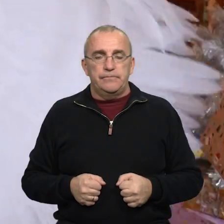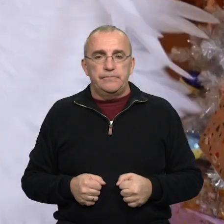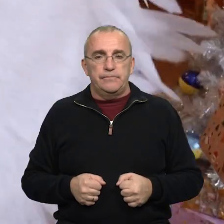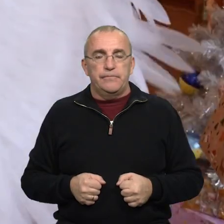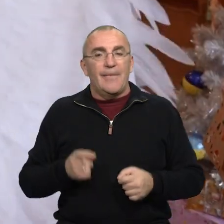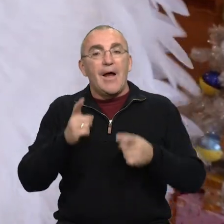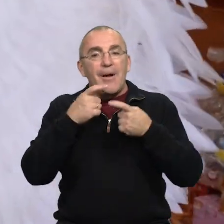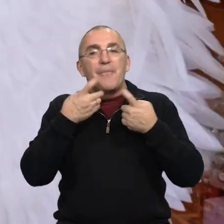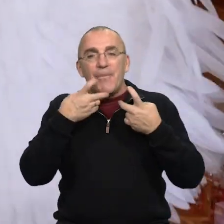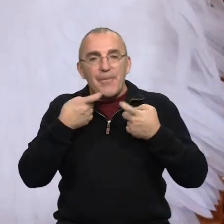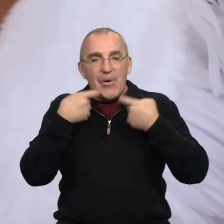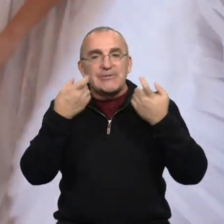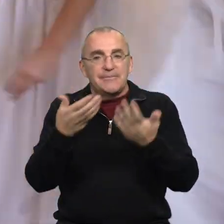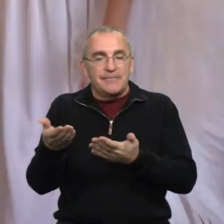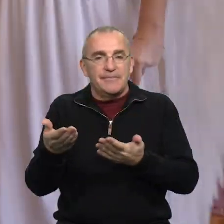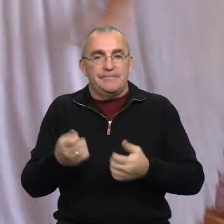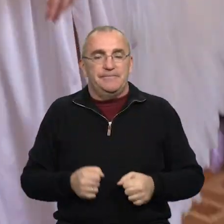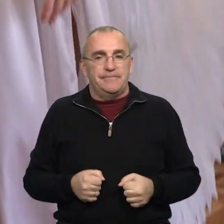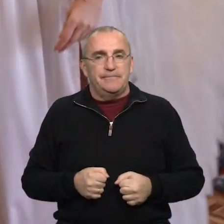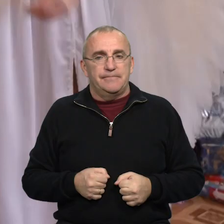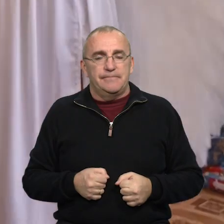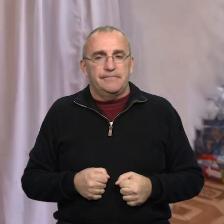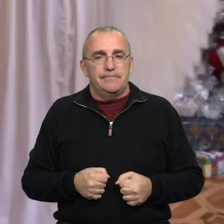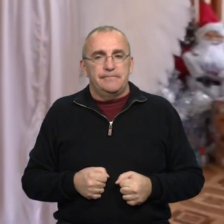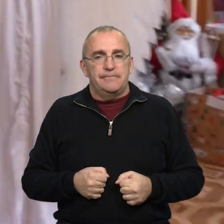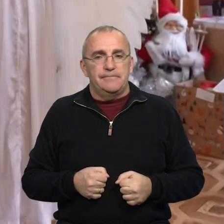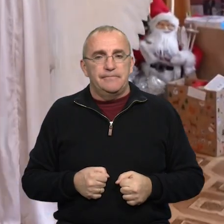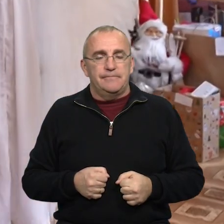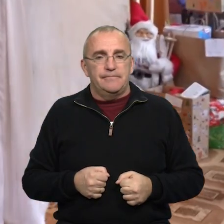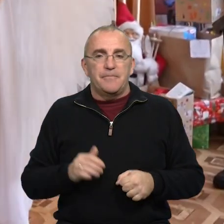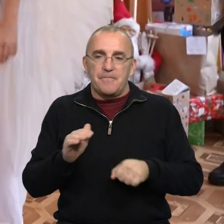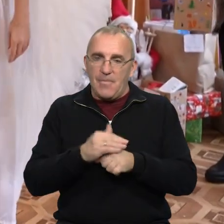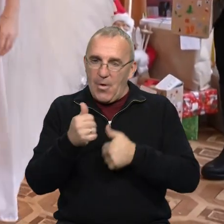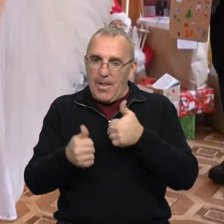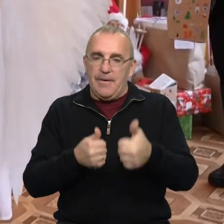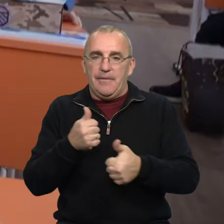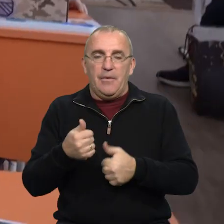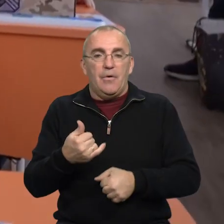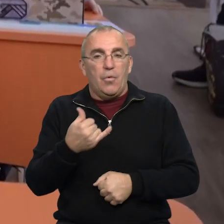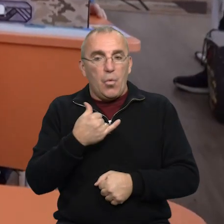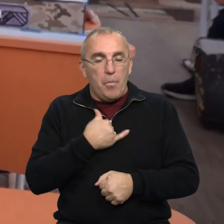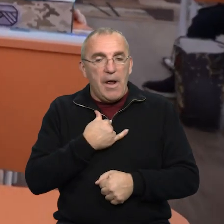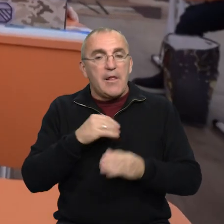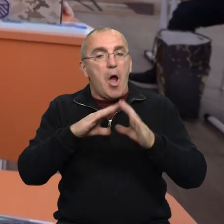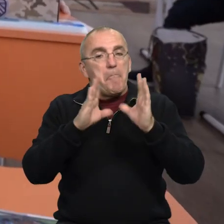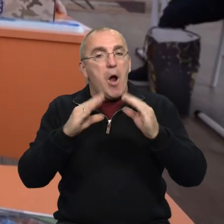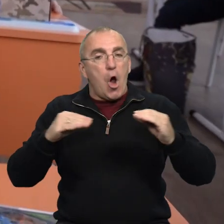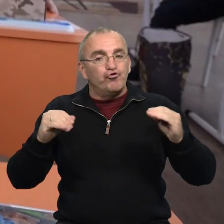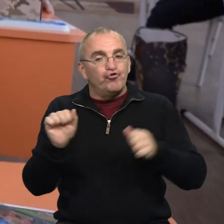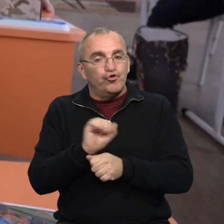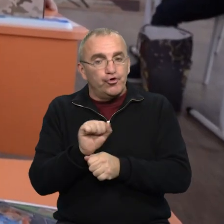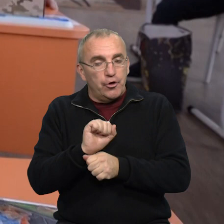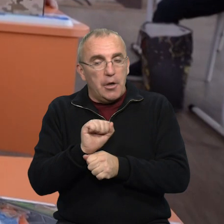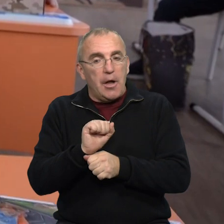А не посміхнись мені. Покажи мені зухай, посміхнись. Сміхай, молодець, давай. У мене машина,